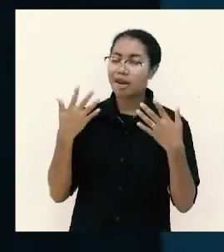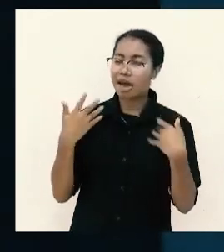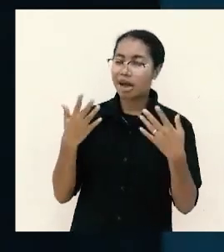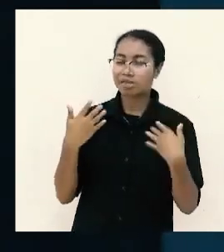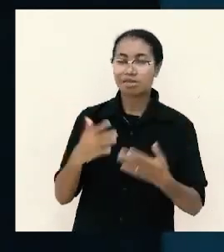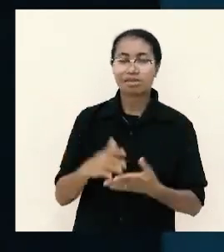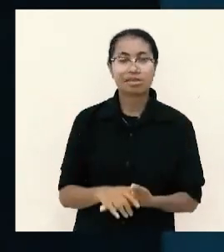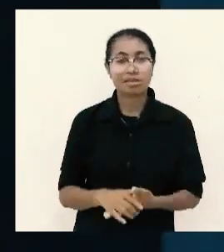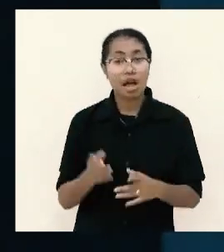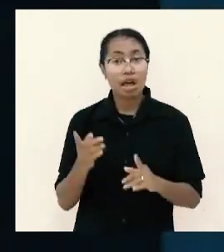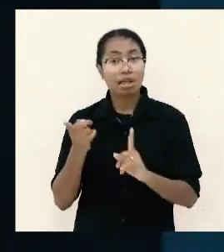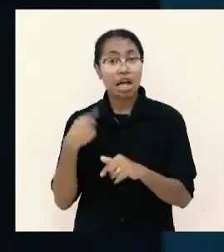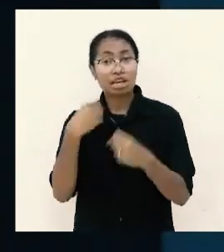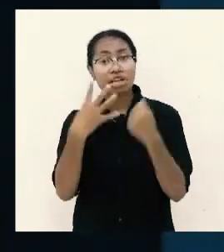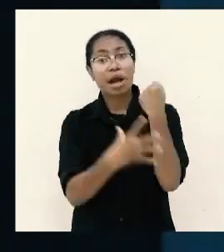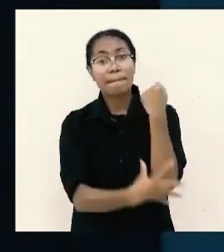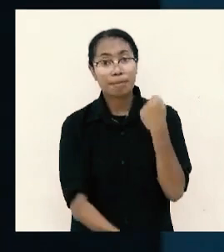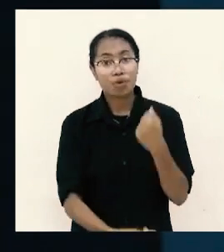tadi di kampung